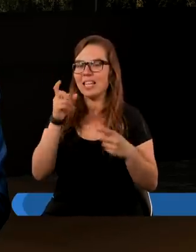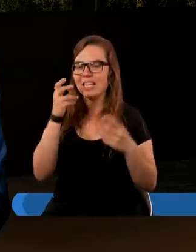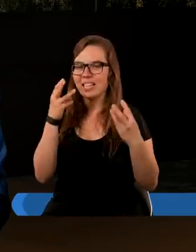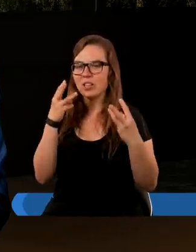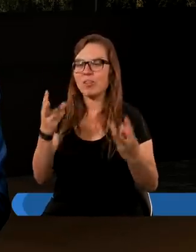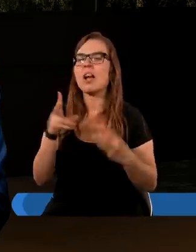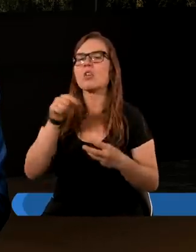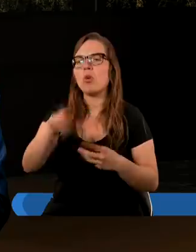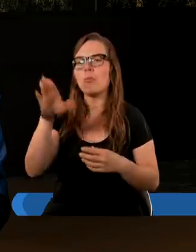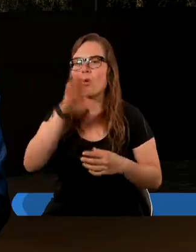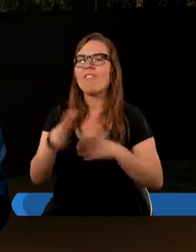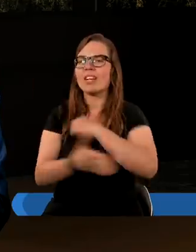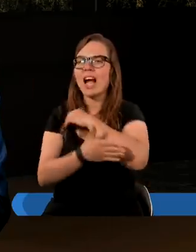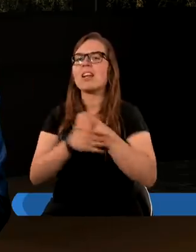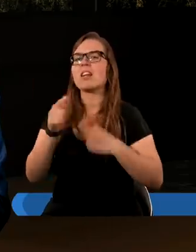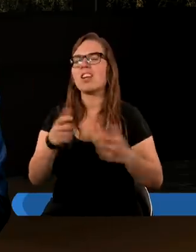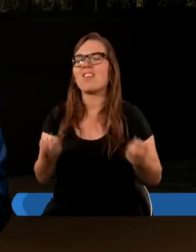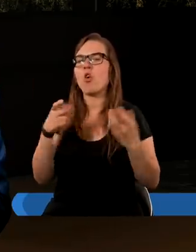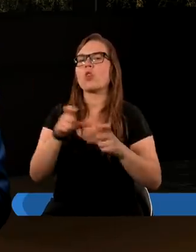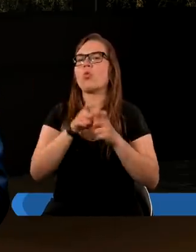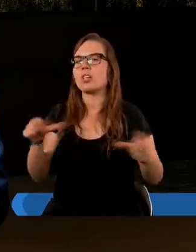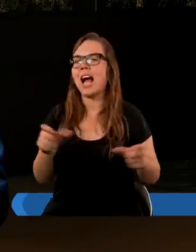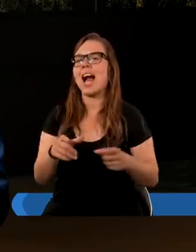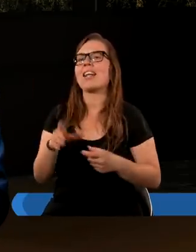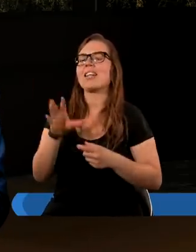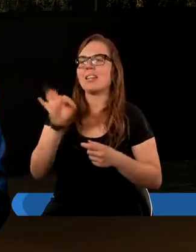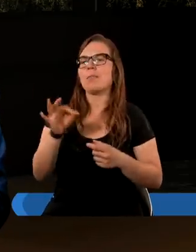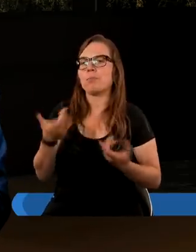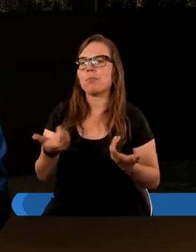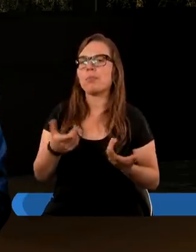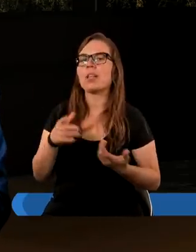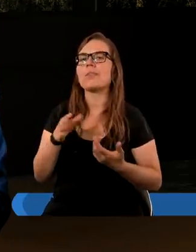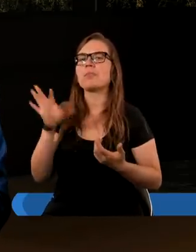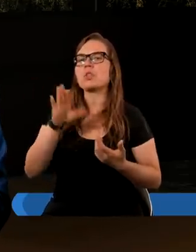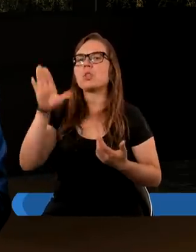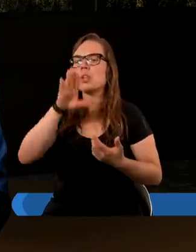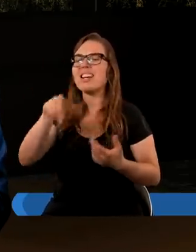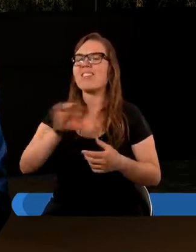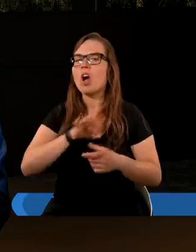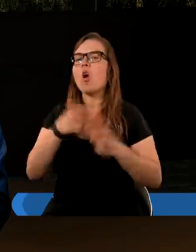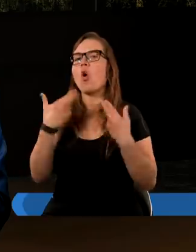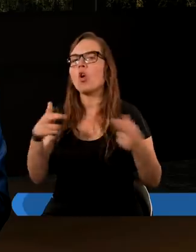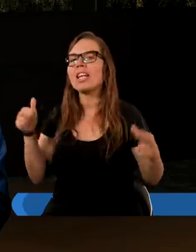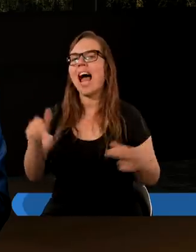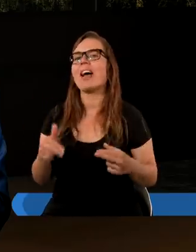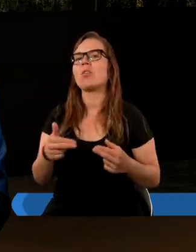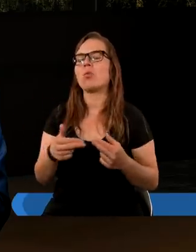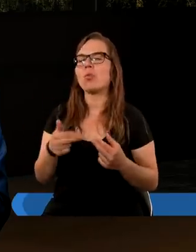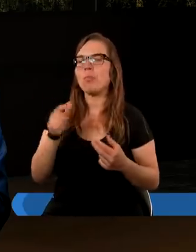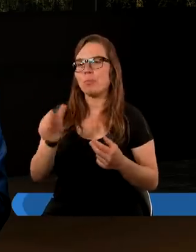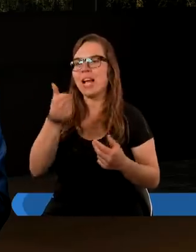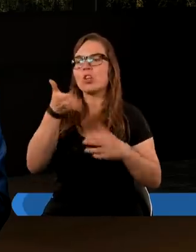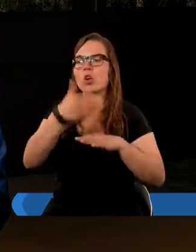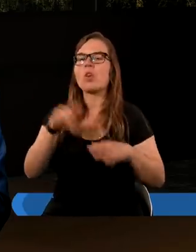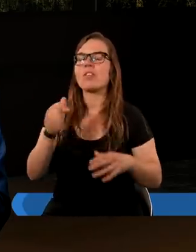że Pan Bóg w zasadzie stworzył czas. kiedyś czytamy w Księdze Rodzaju pierwszy